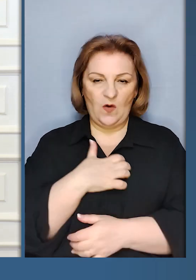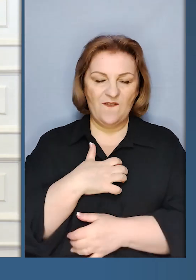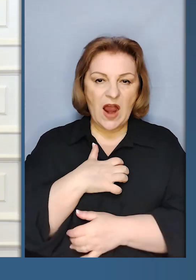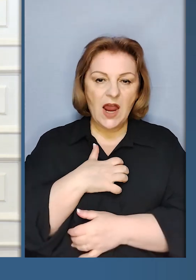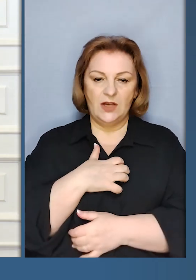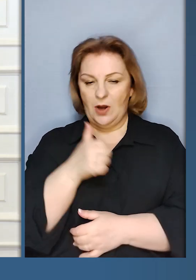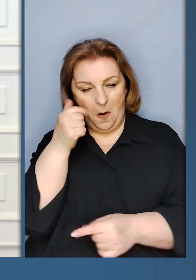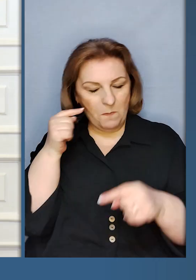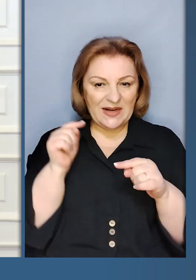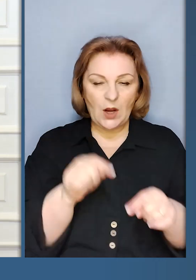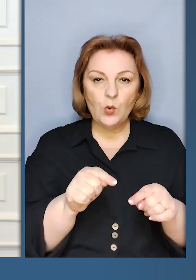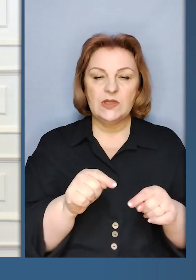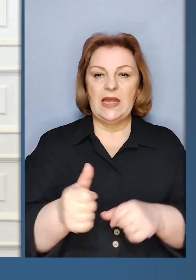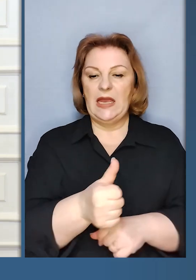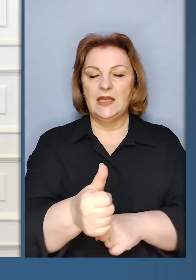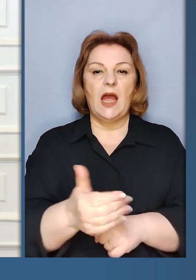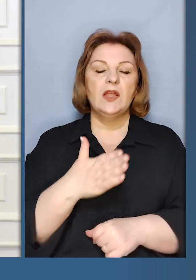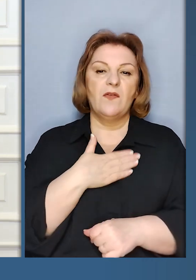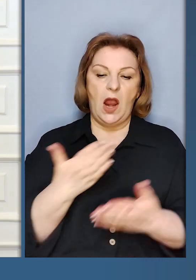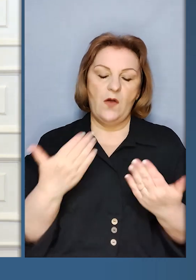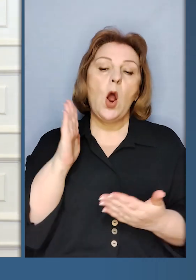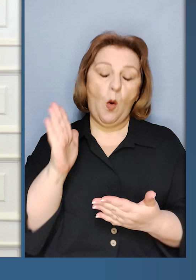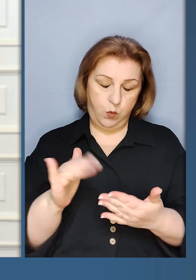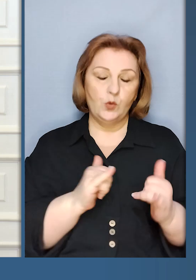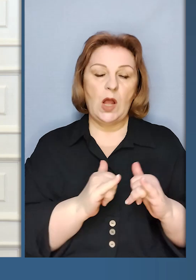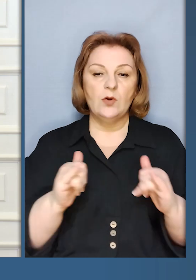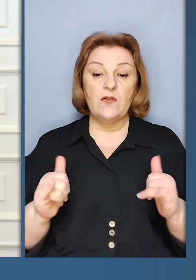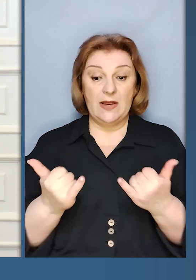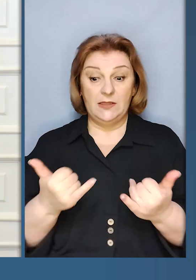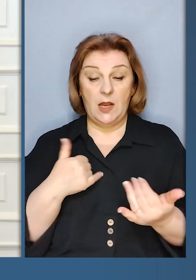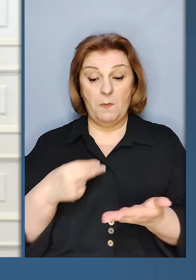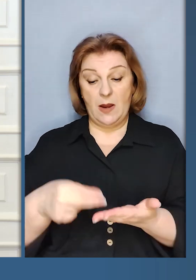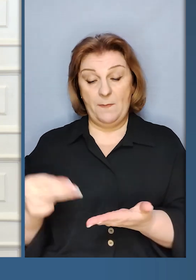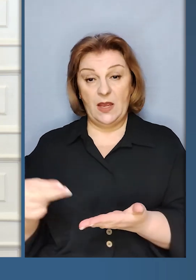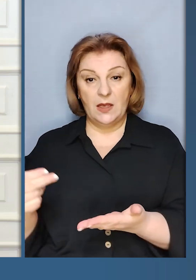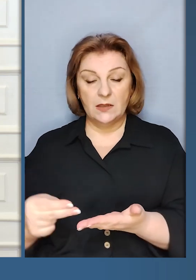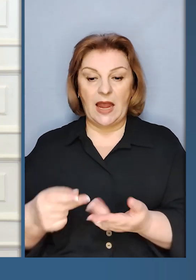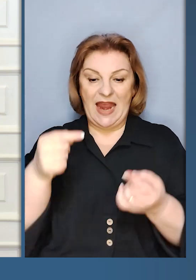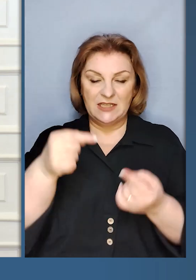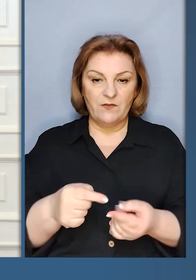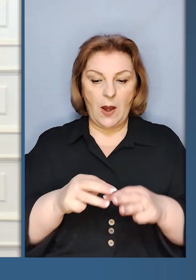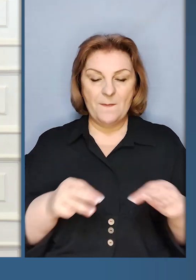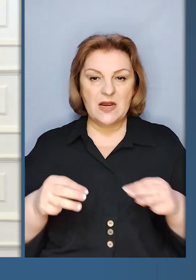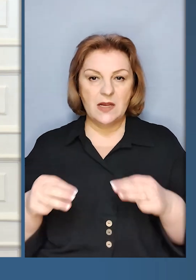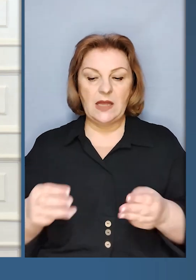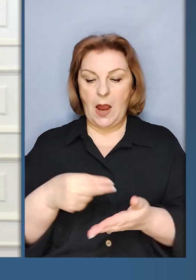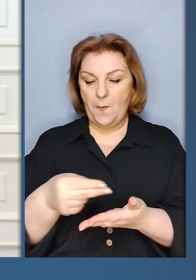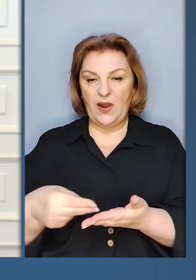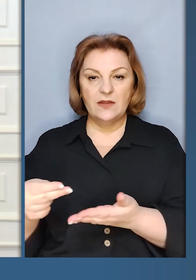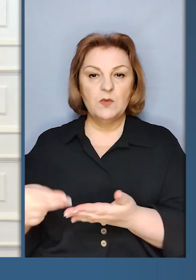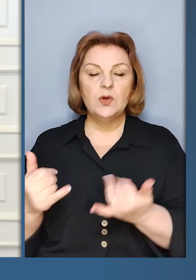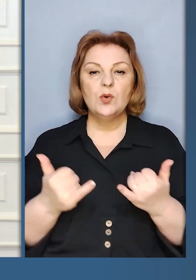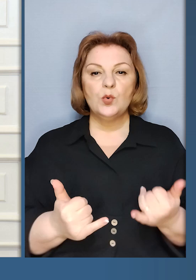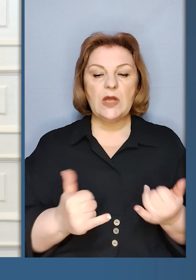дуже важливий пріоритет в наших відносинах. Ми будемо розвивати, і сьогодні ми підписуємо з відповідніми міністами